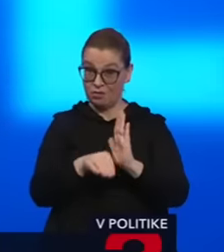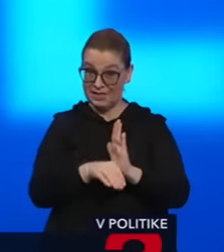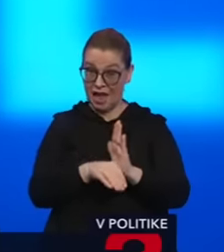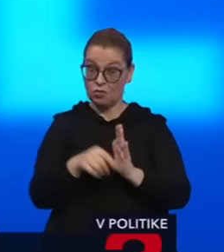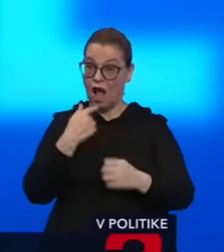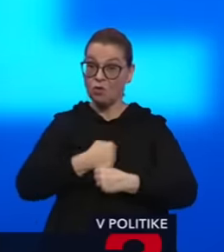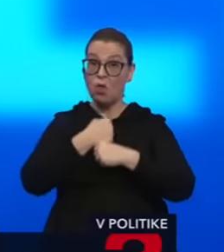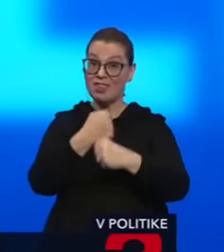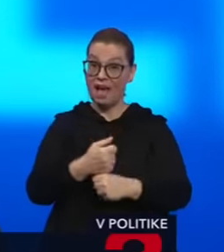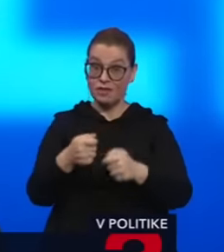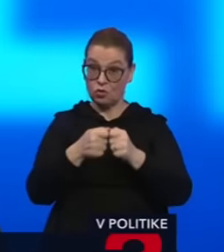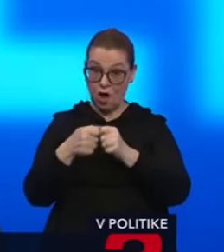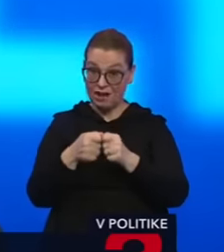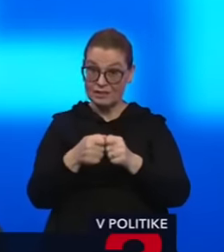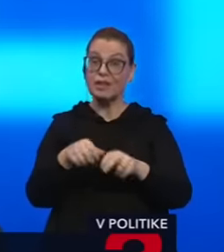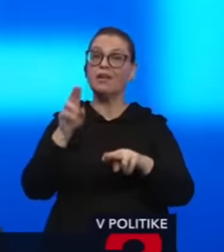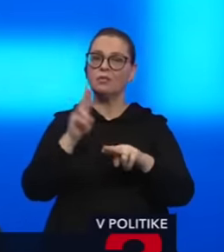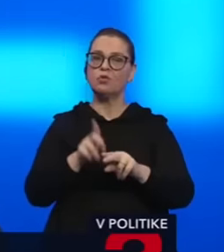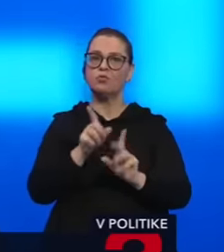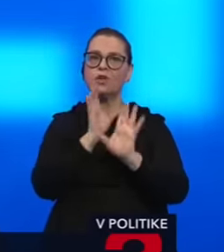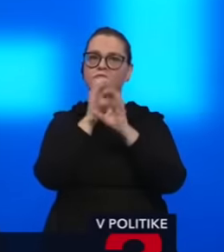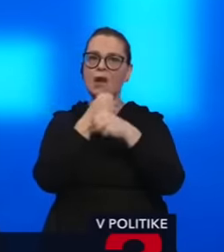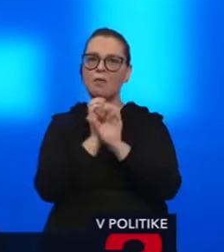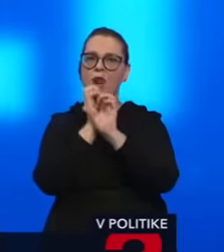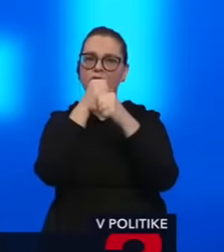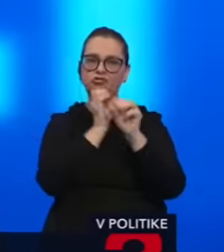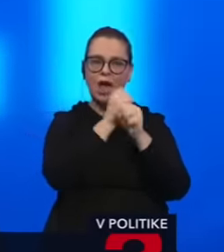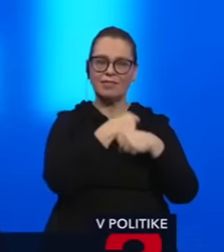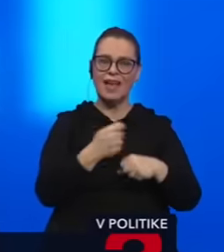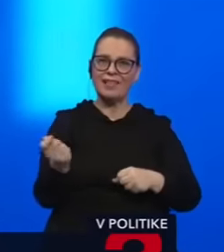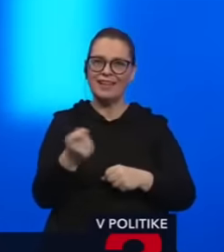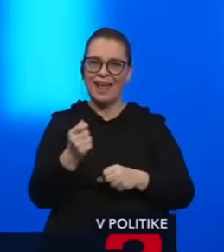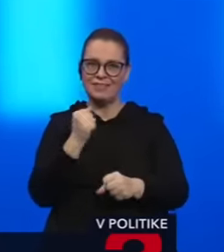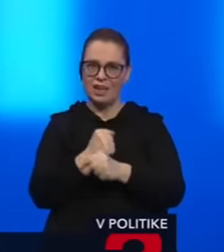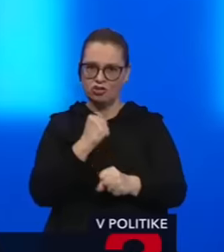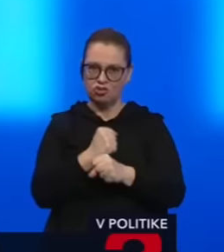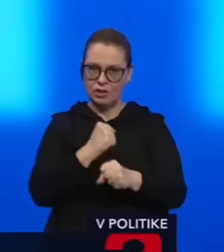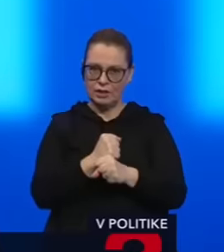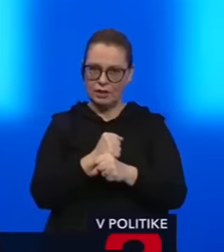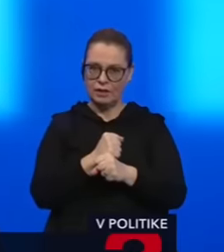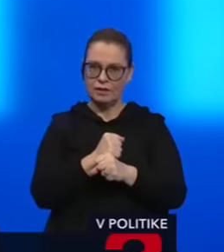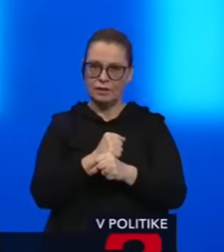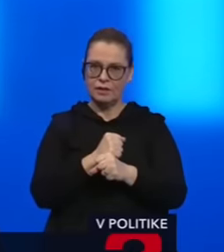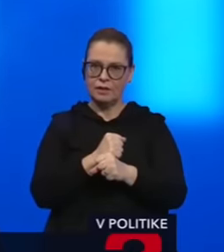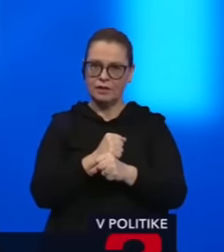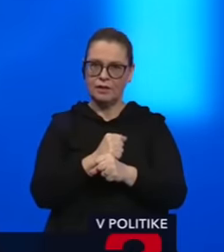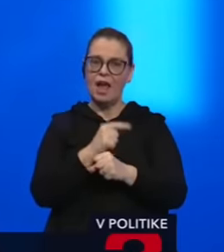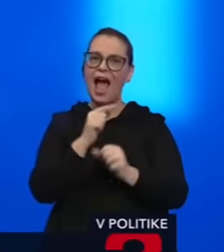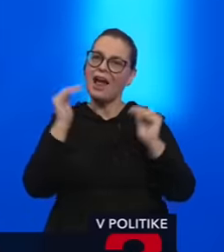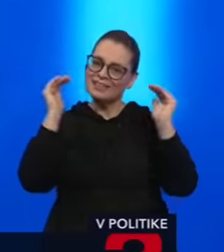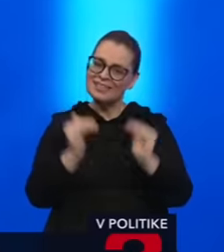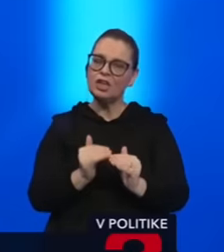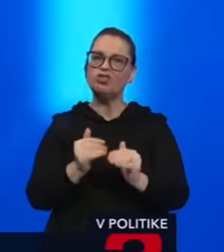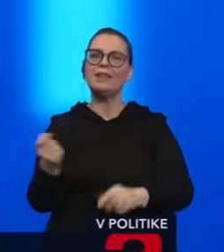koalícia navrhuje, dôjde k premlčaniu niektorých trestných činov, respektíve k výraznému